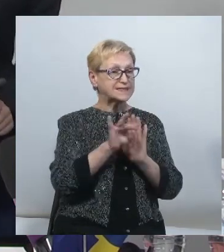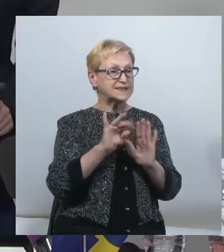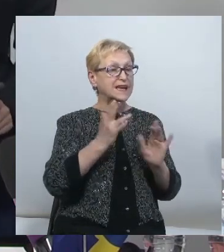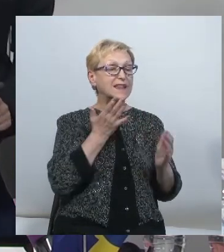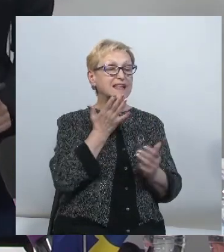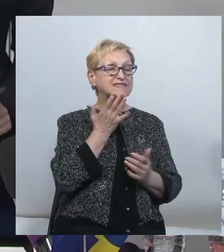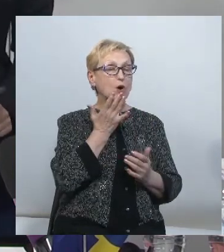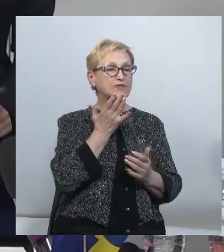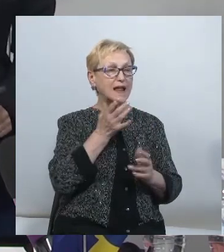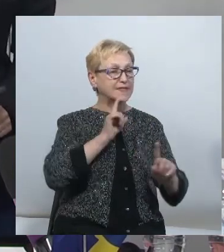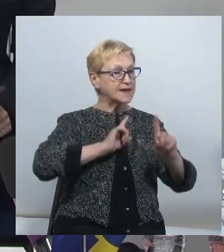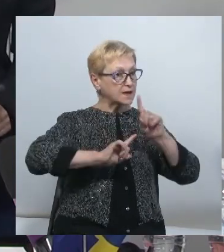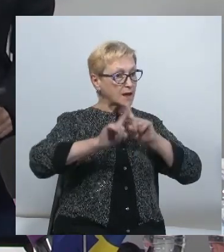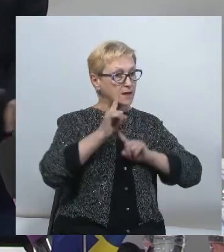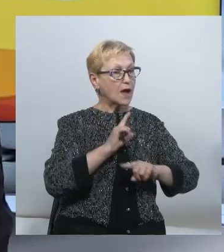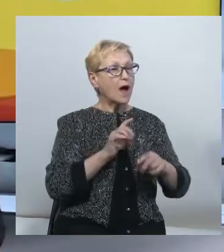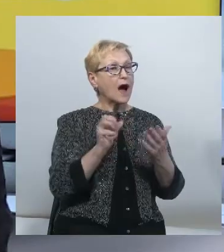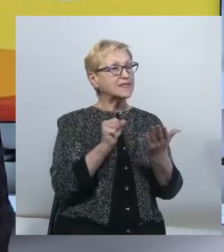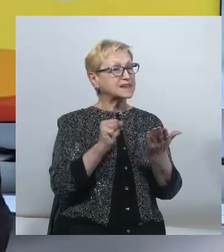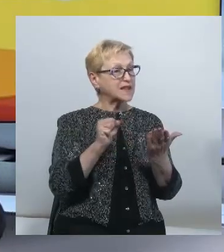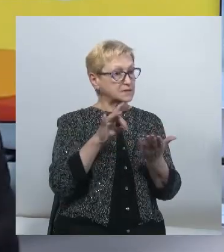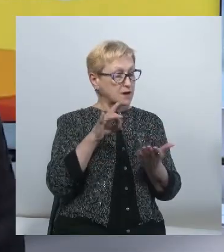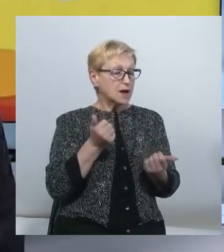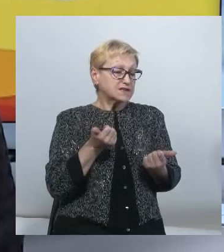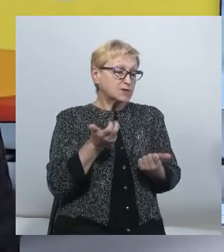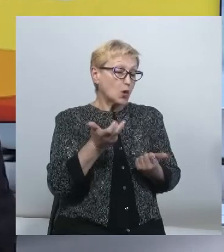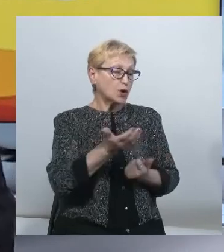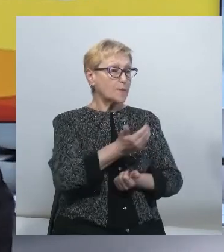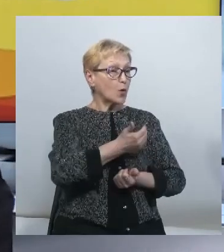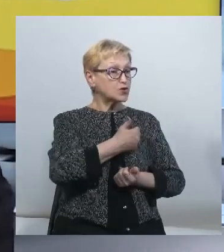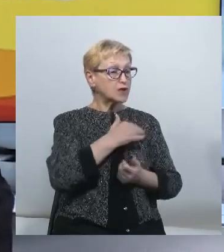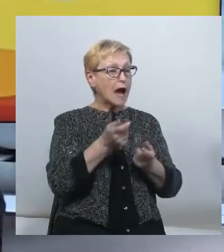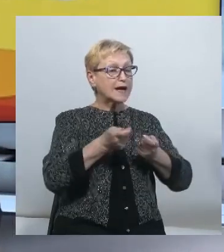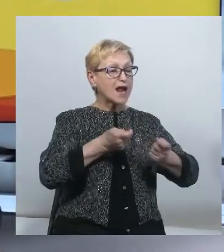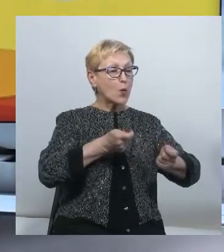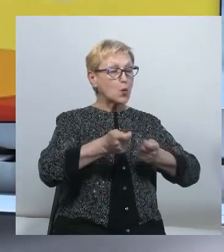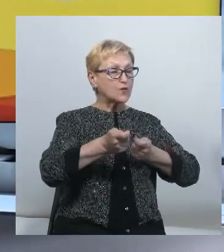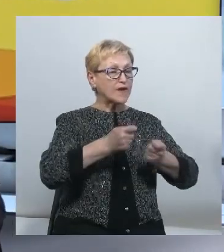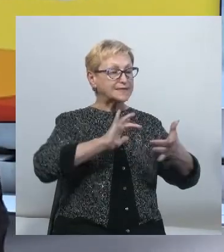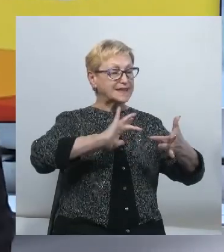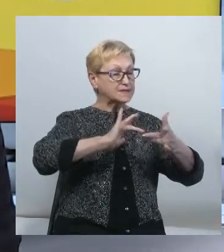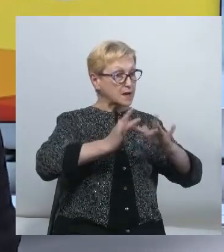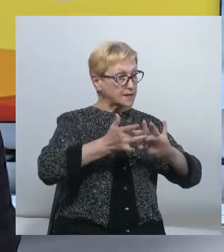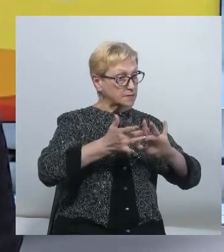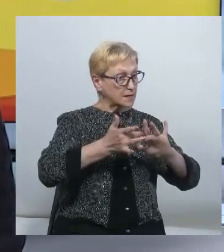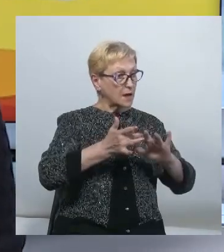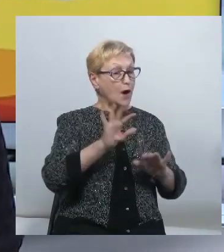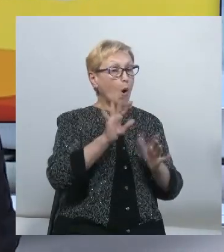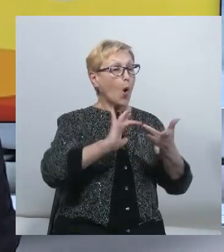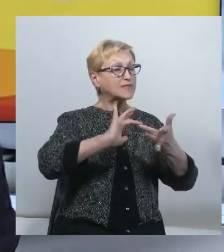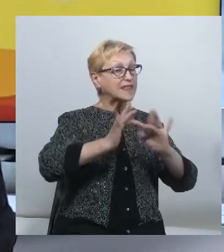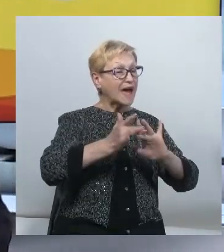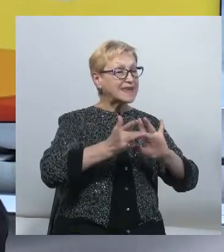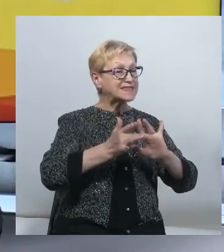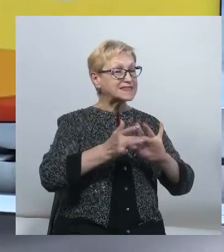Ради, Олександра, питання, оскільки ми хочемо регулювати інтернет, про про що ти вже згадував, регулювання онлайн-медіа, чи не